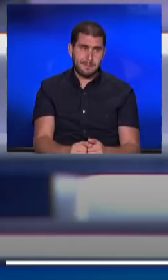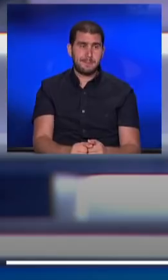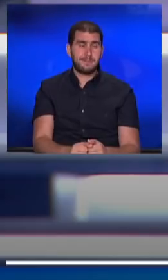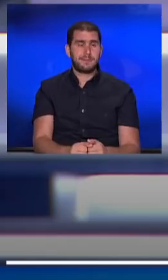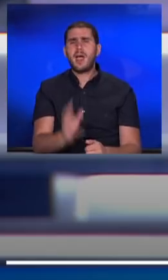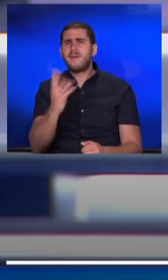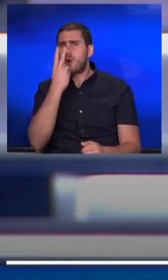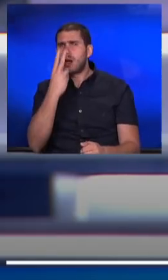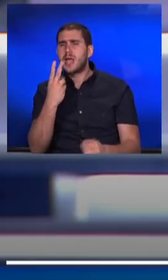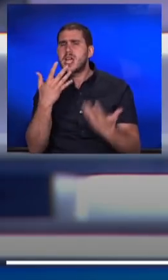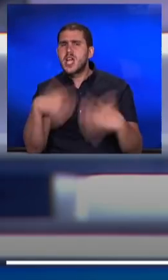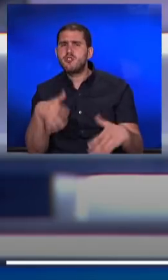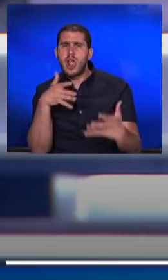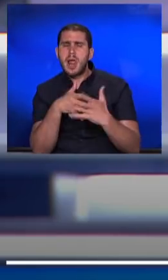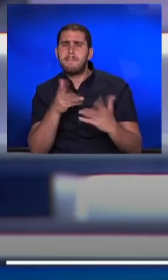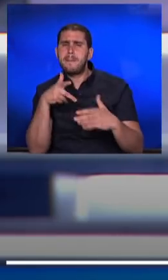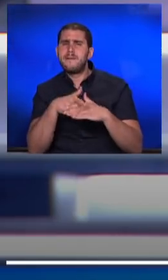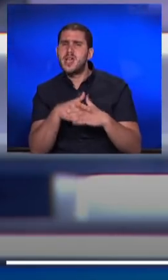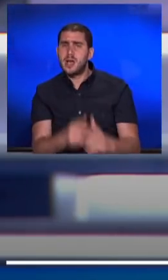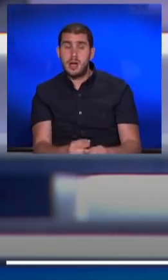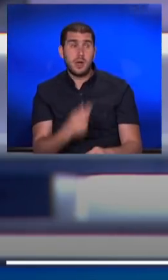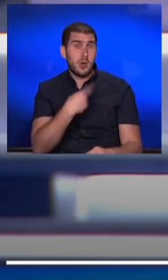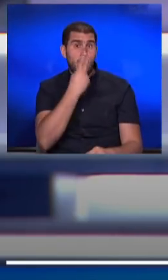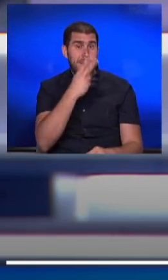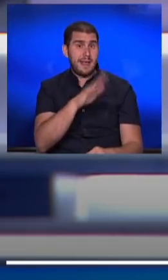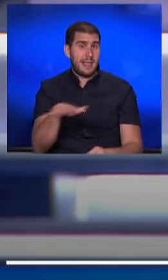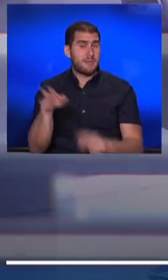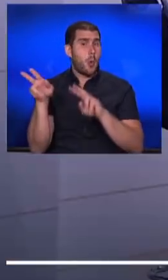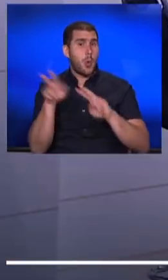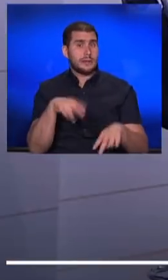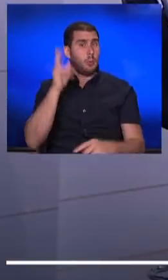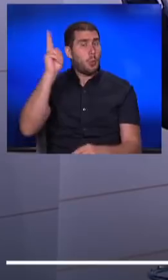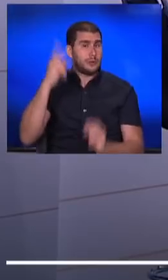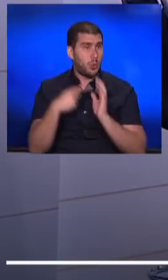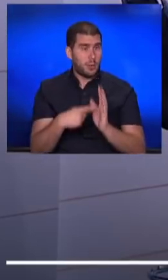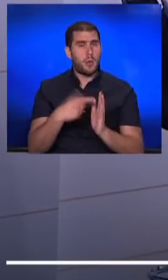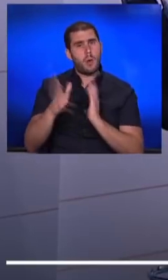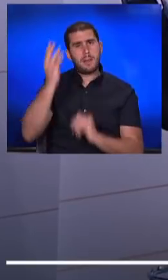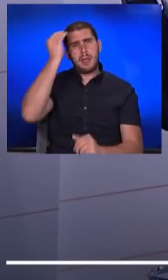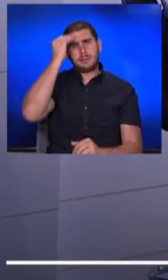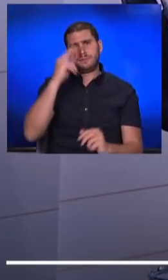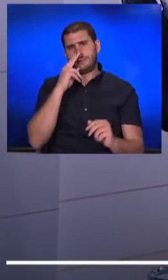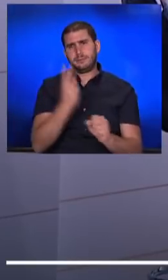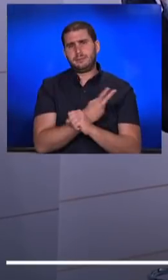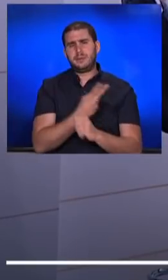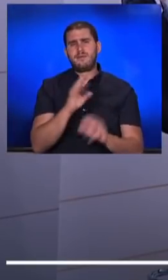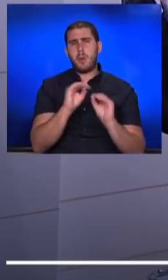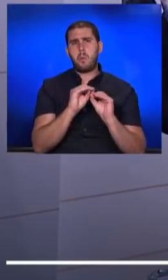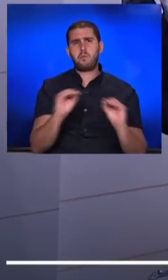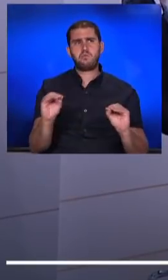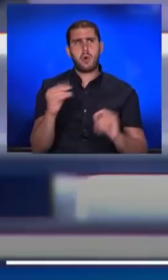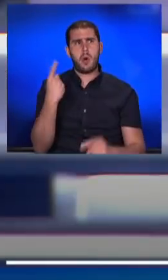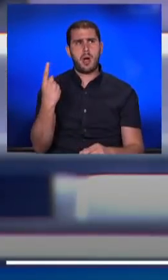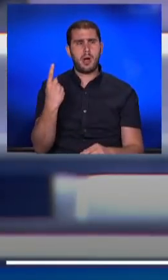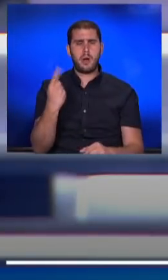איפה ראית את הקשלים? מה הפריע לך? אנחנו רואים ילדים שחוזרים מחול והולכים לבית ספר והמורה לא